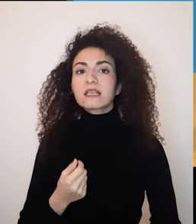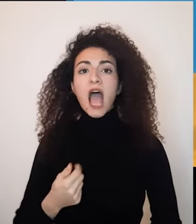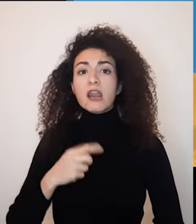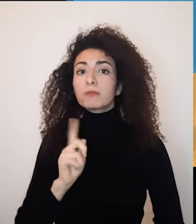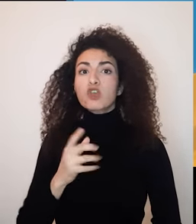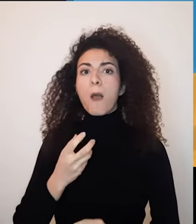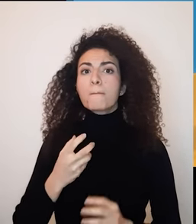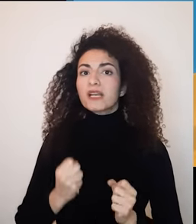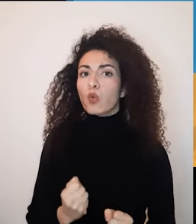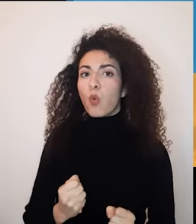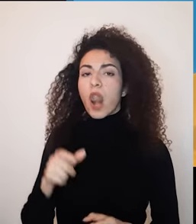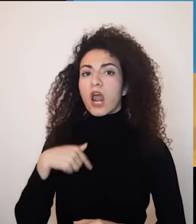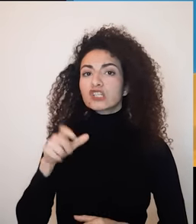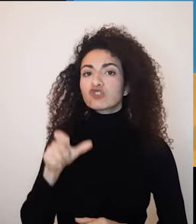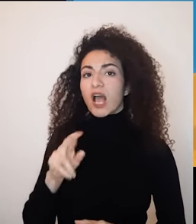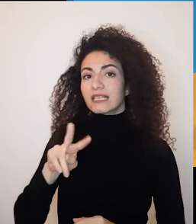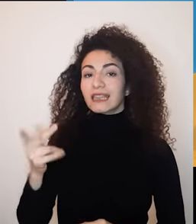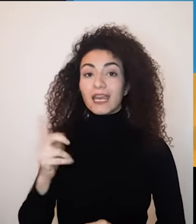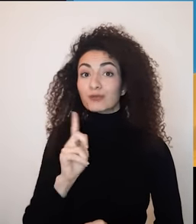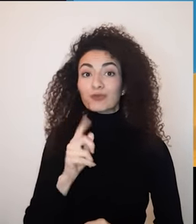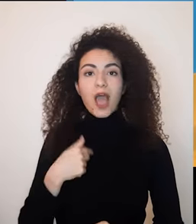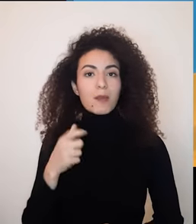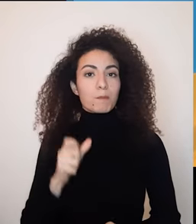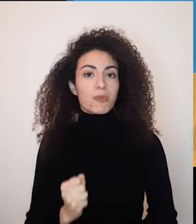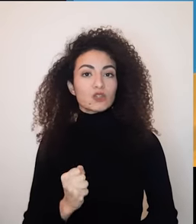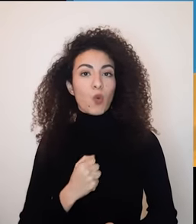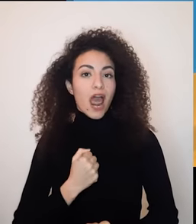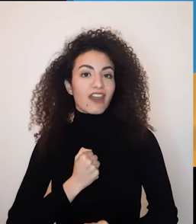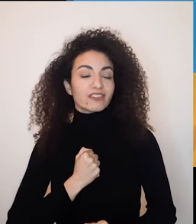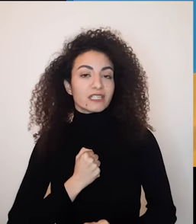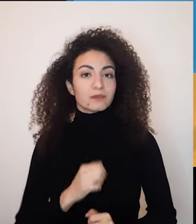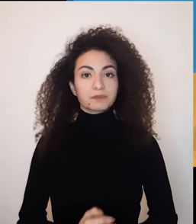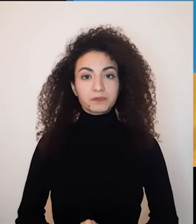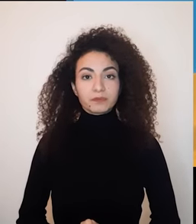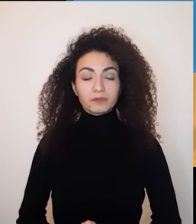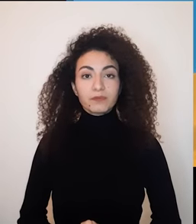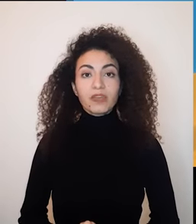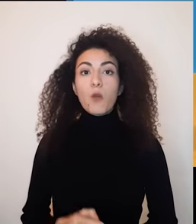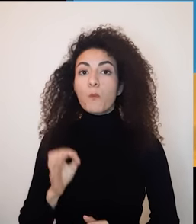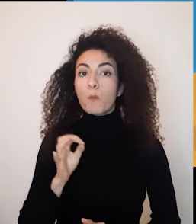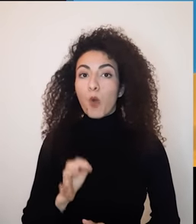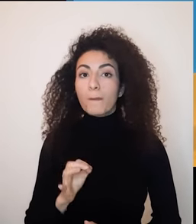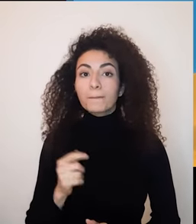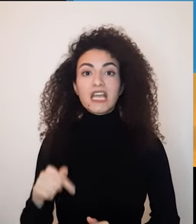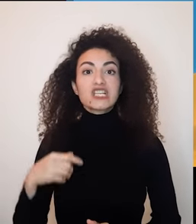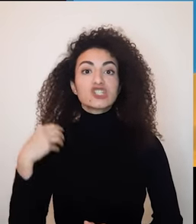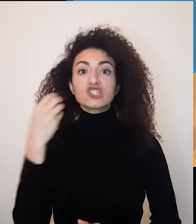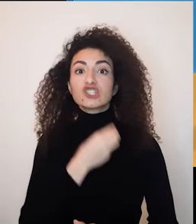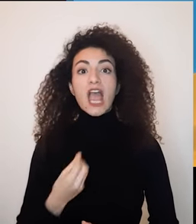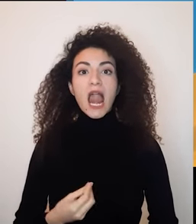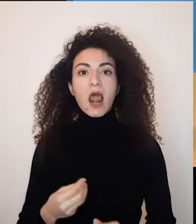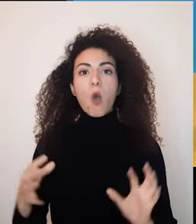فأنا ما بقدر كون مسؤول عن الطرف الآخر وإلا تحقل غي أو اتحكم فيه من هون